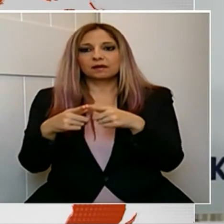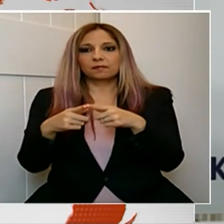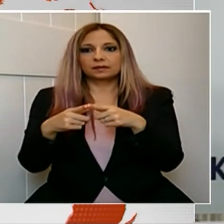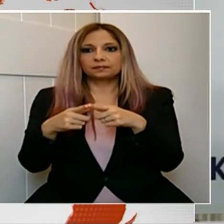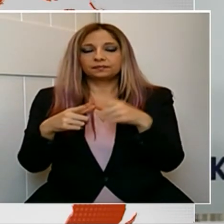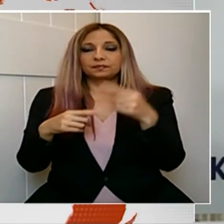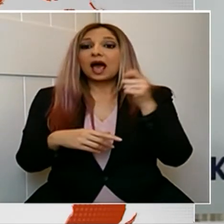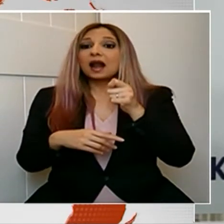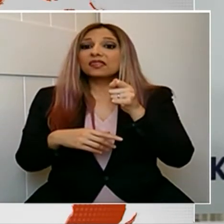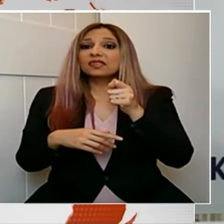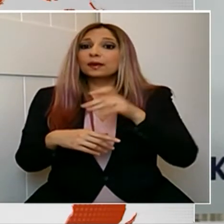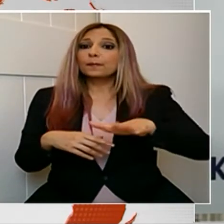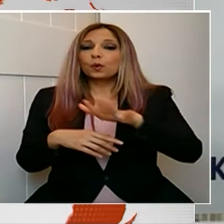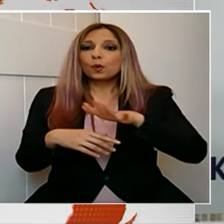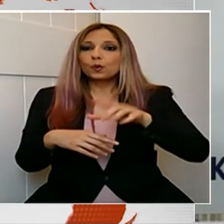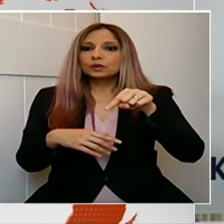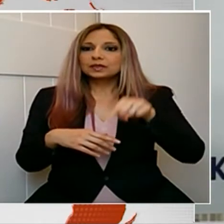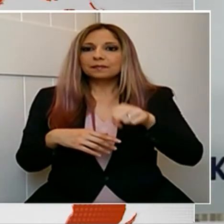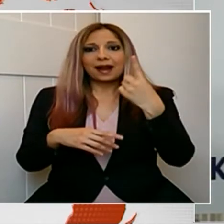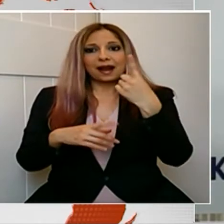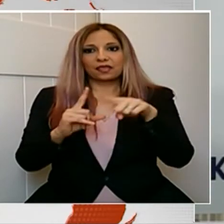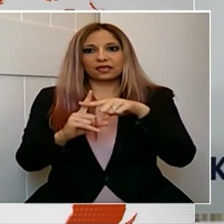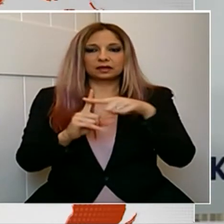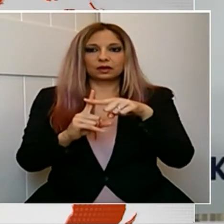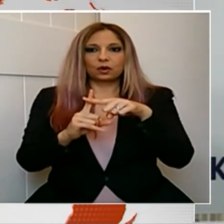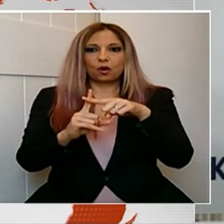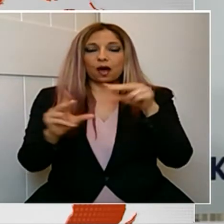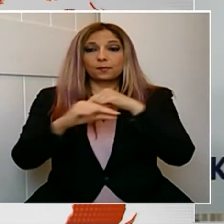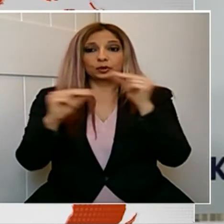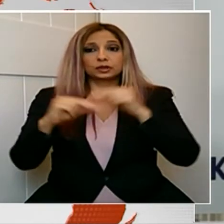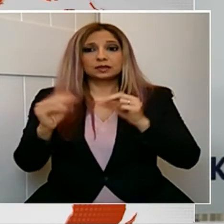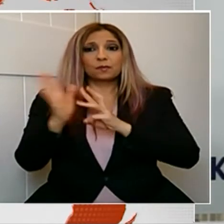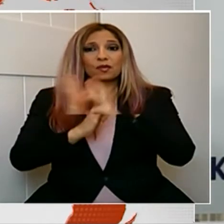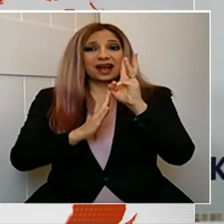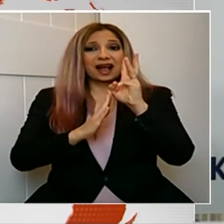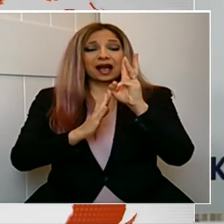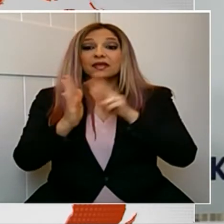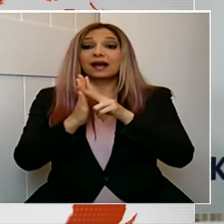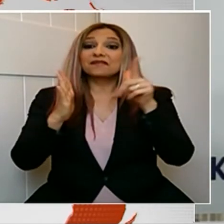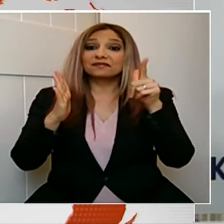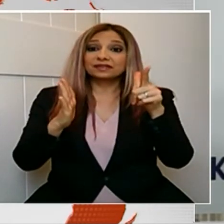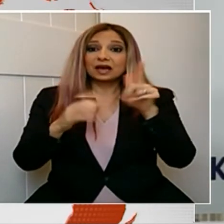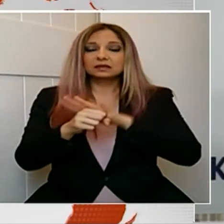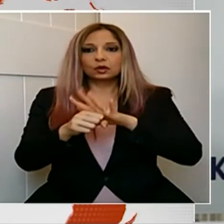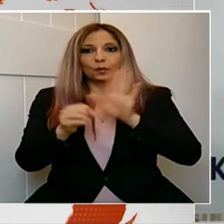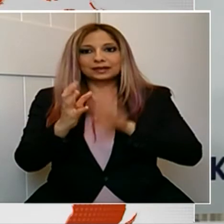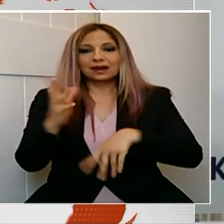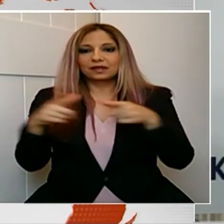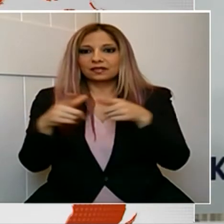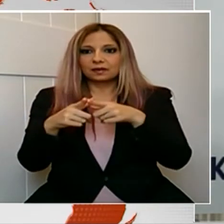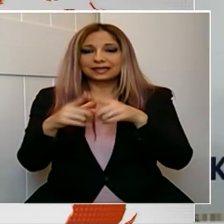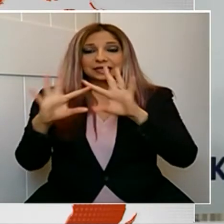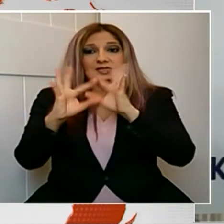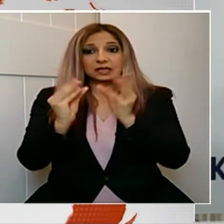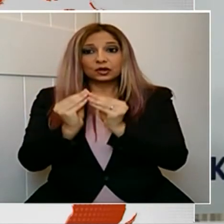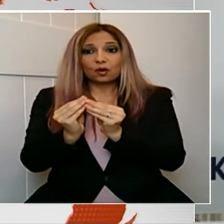σήμερα είχαμε ένα θετικό αποτέλεσμα από τα 17 τελευταία δείγματα και συνολικά τα αποτελέσματα για την Αραδίπου